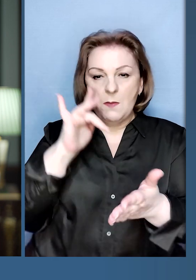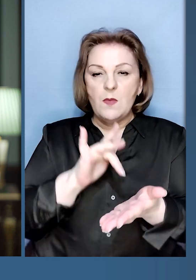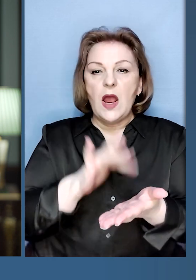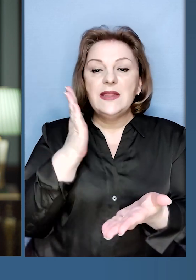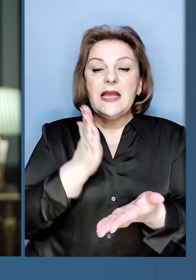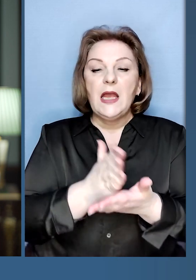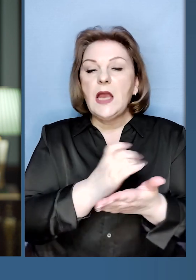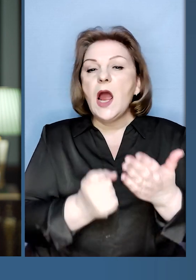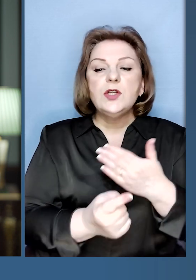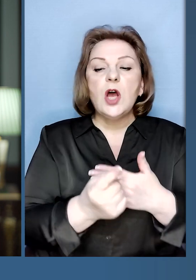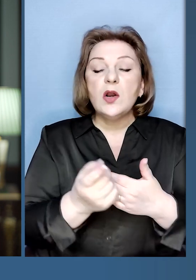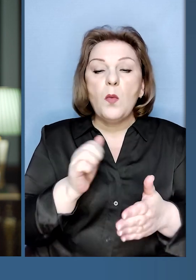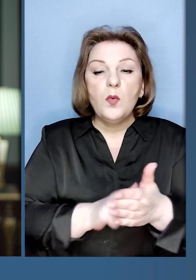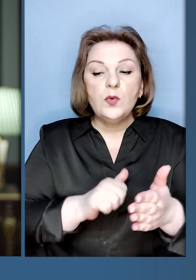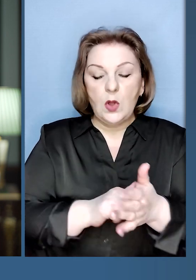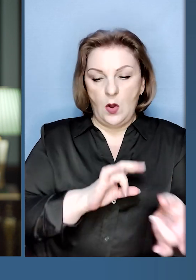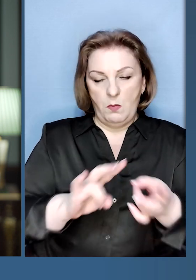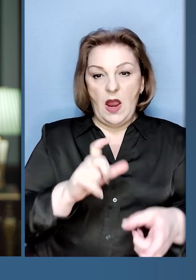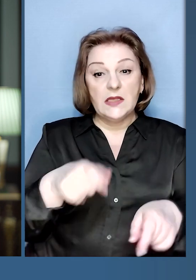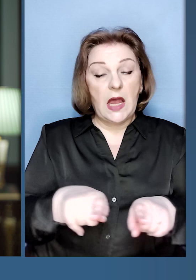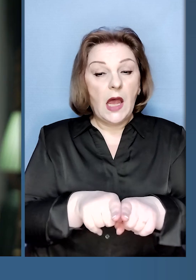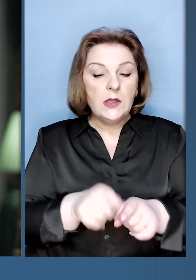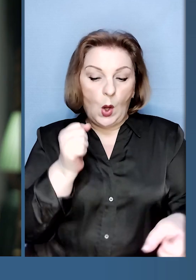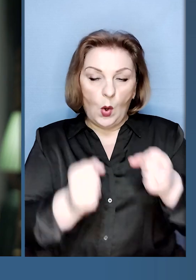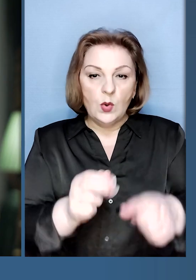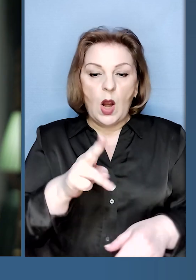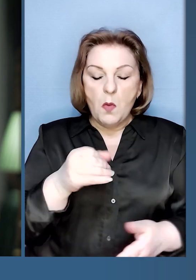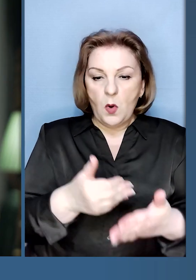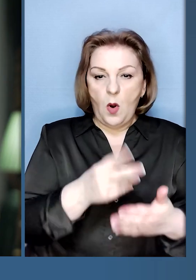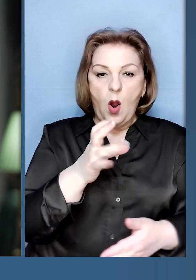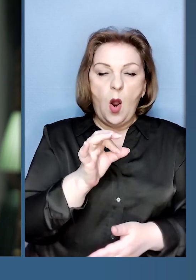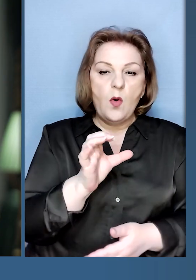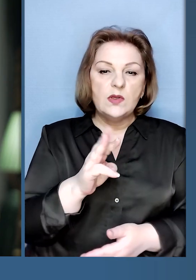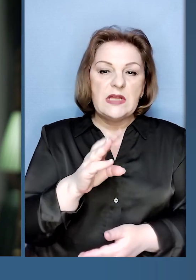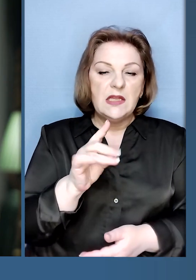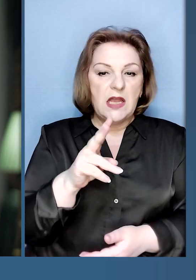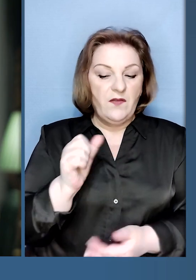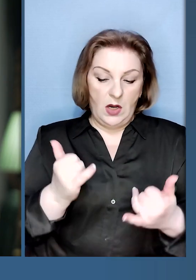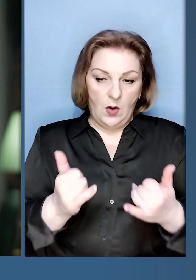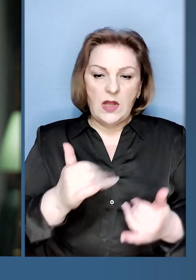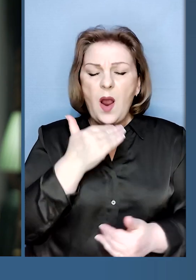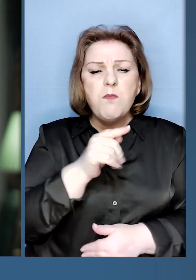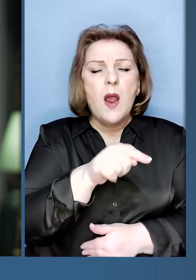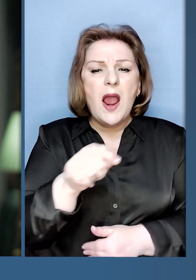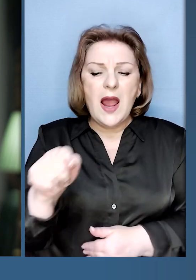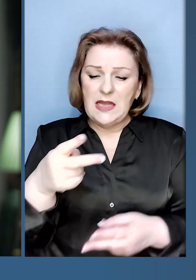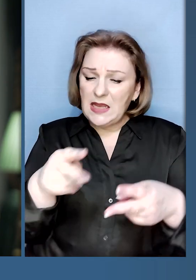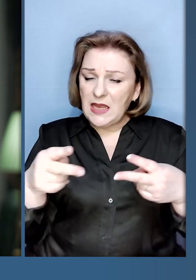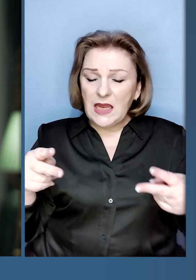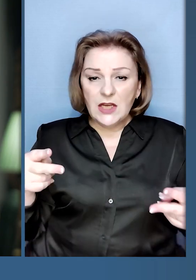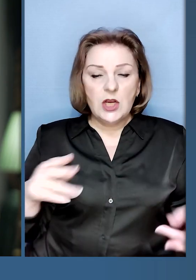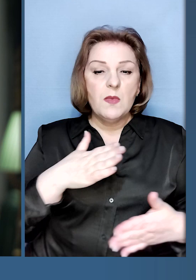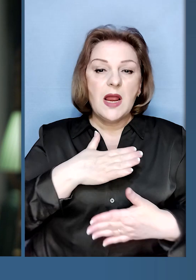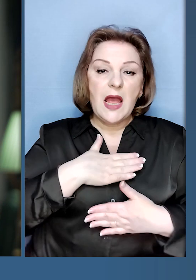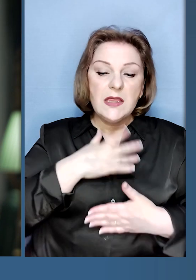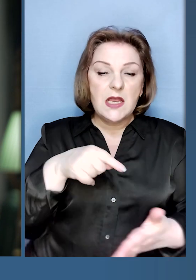відповіді саме тим, хто є джерелом терору. За такі удари, як по Костянтинівці сьогодні, як по